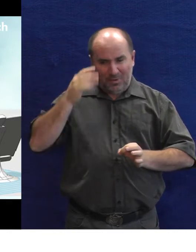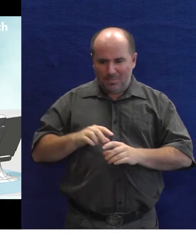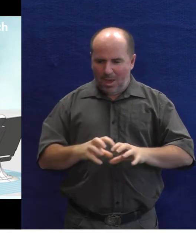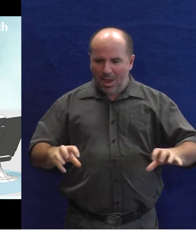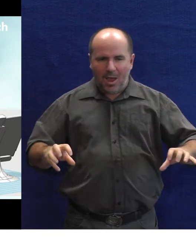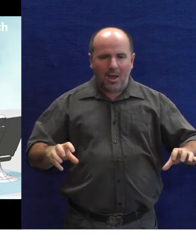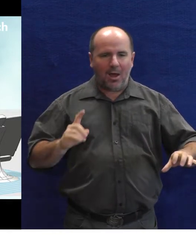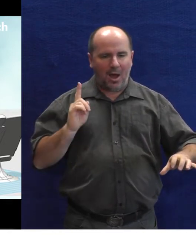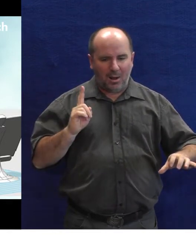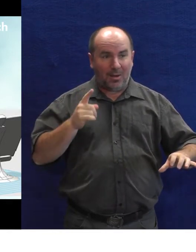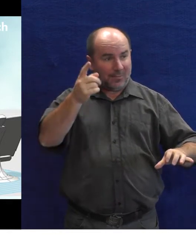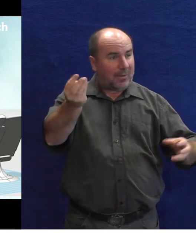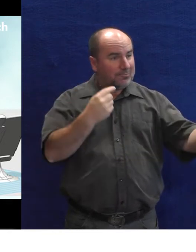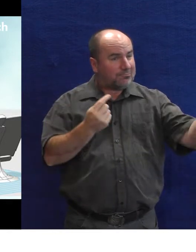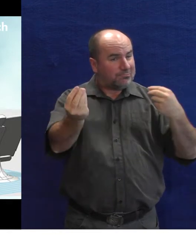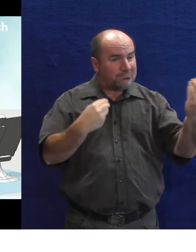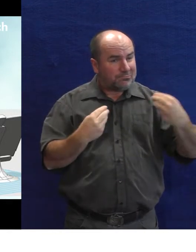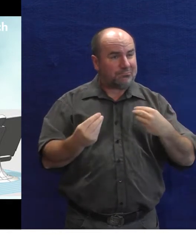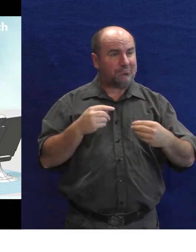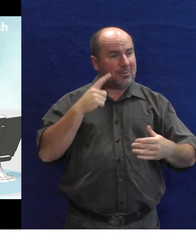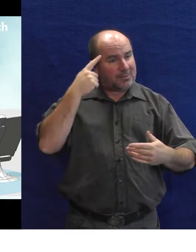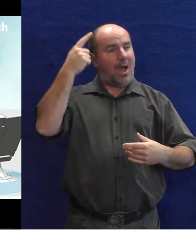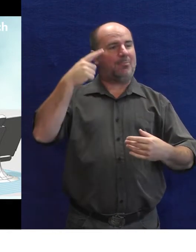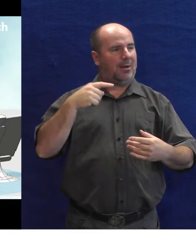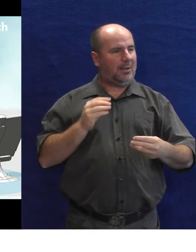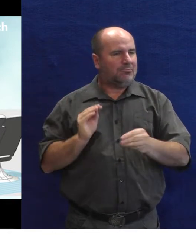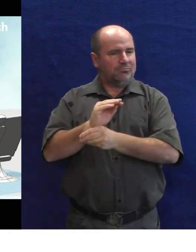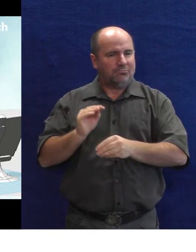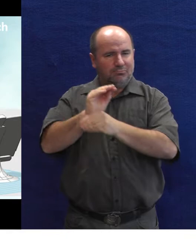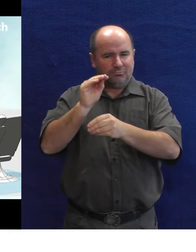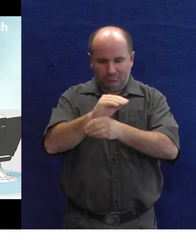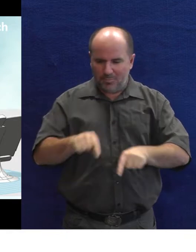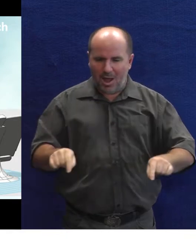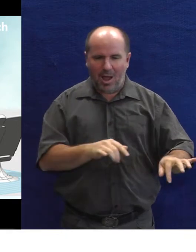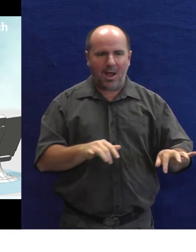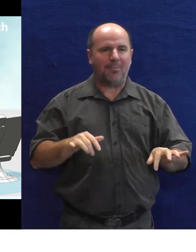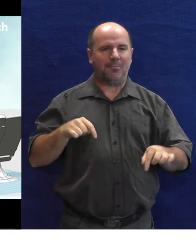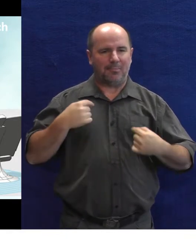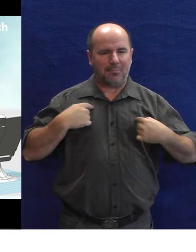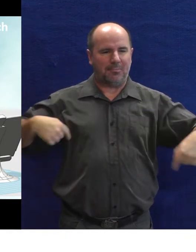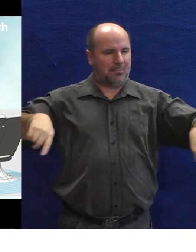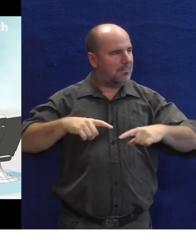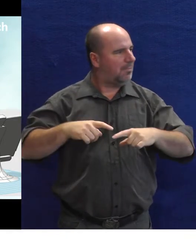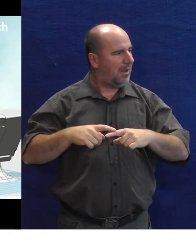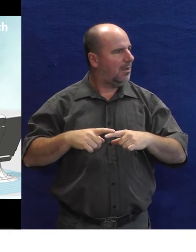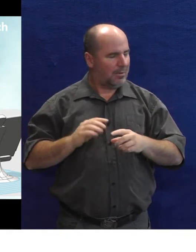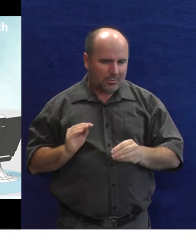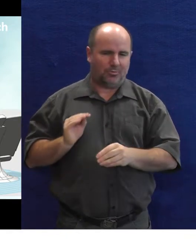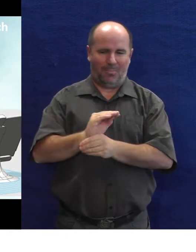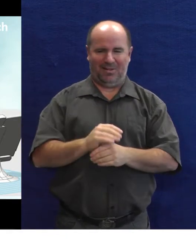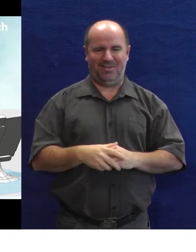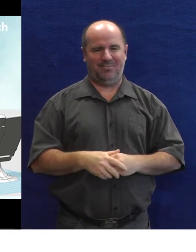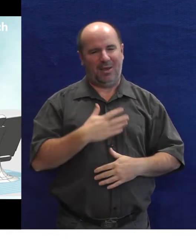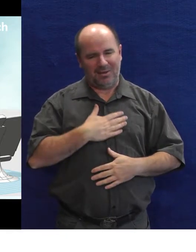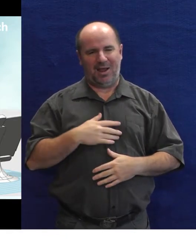kde by jste vznášeli nějaké požadavky a my hledali v podstatě řešení právě